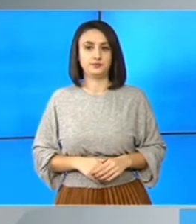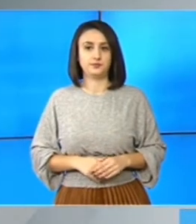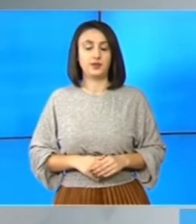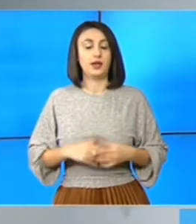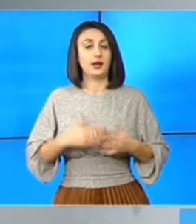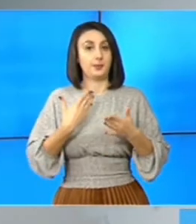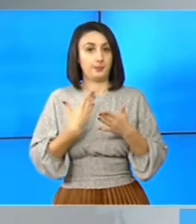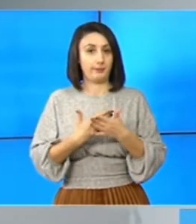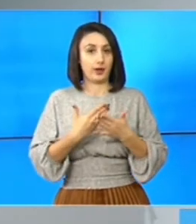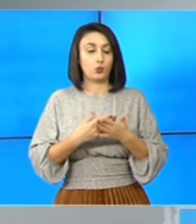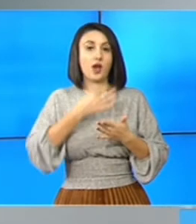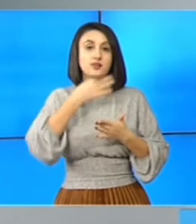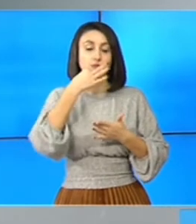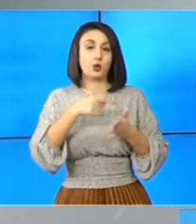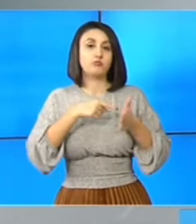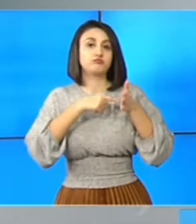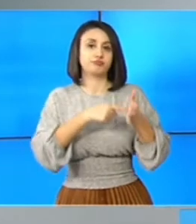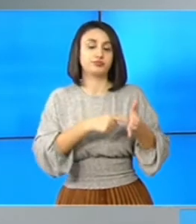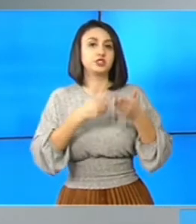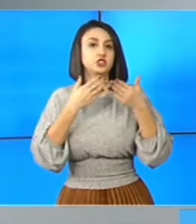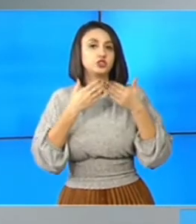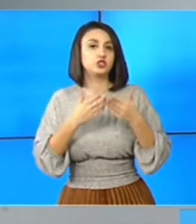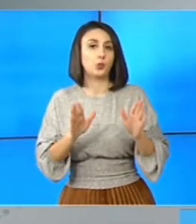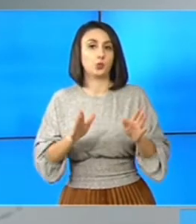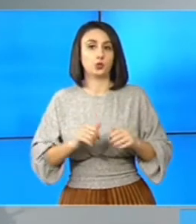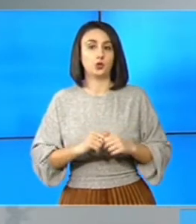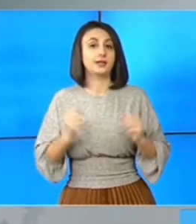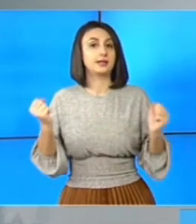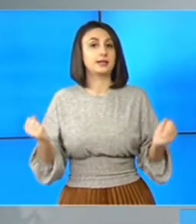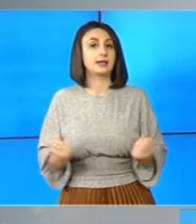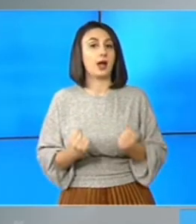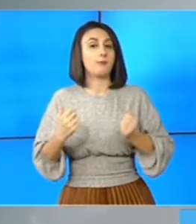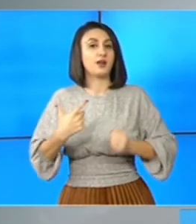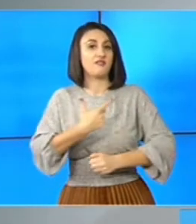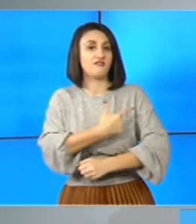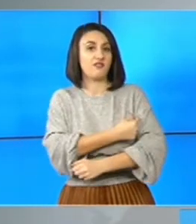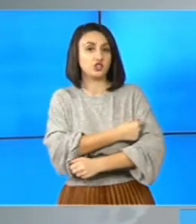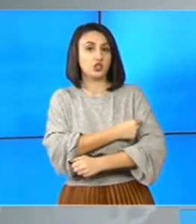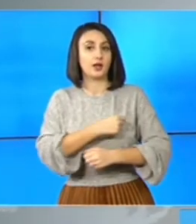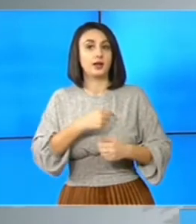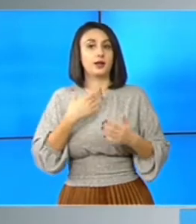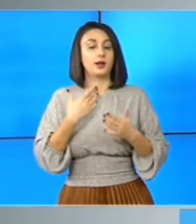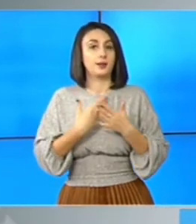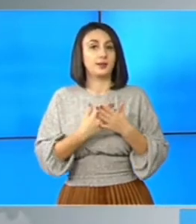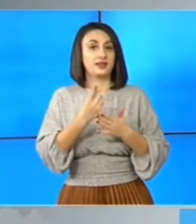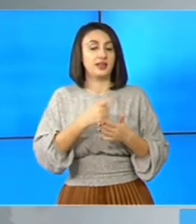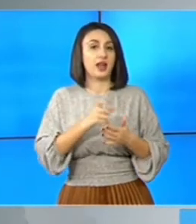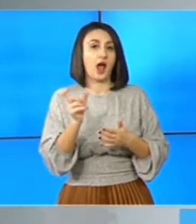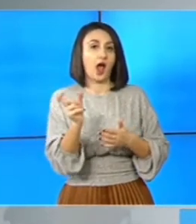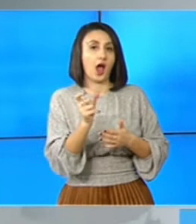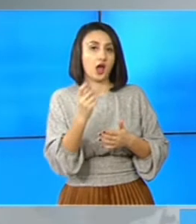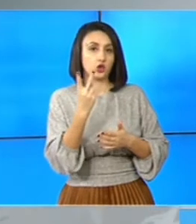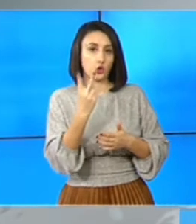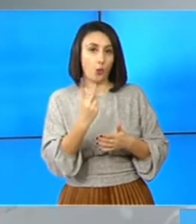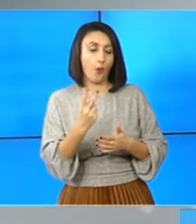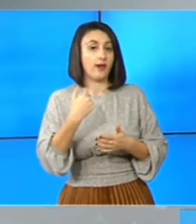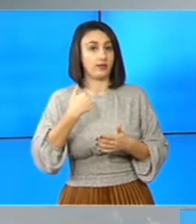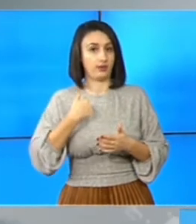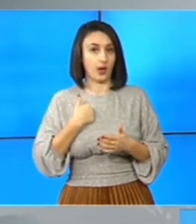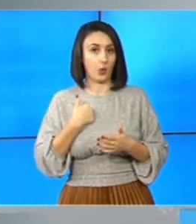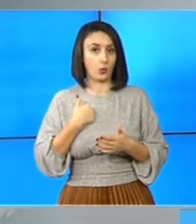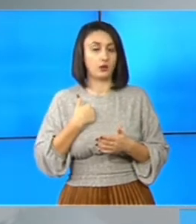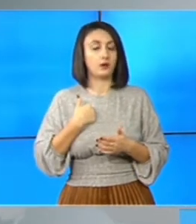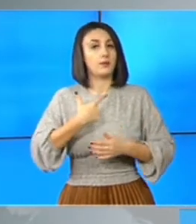Pentru a marca debutul campaniei de vaccinare din etapa a doua, eu